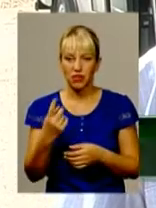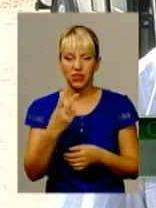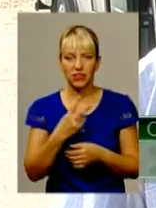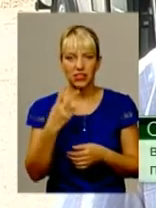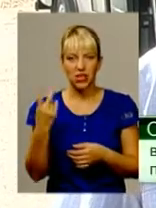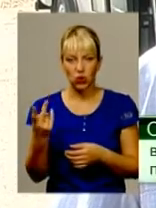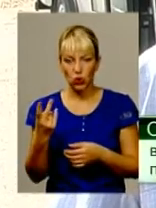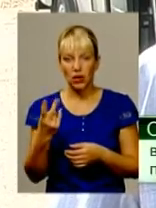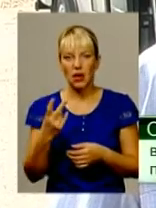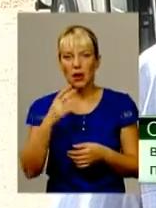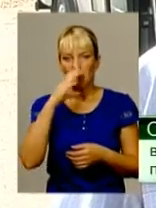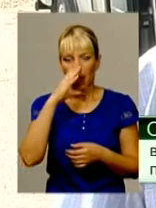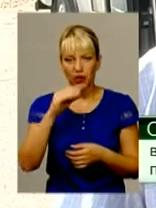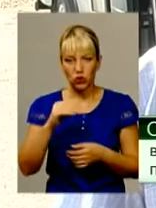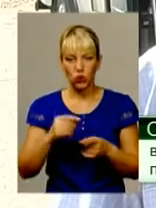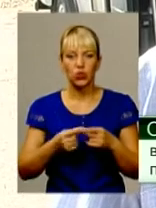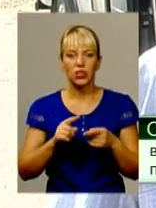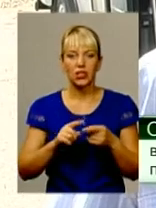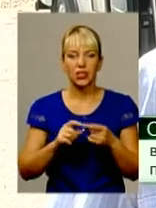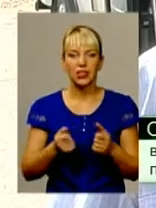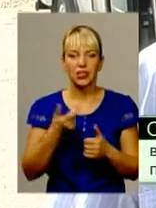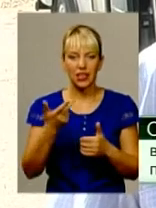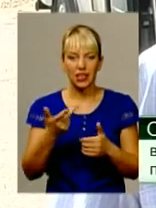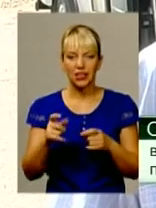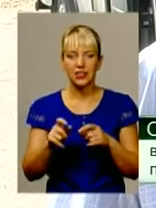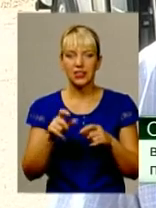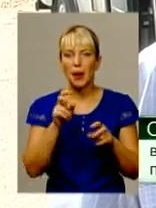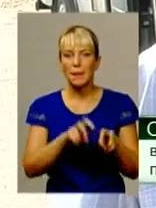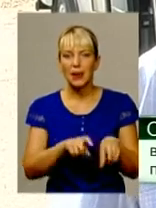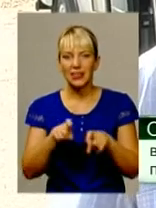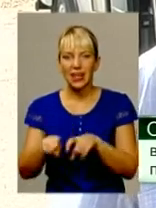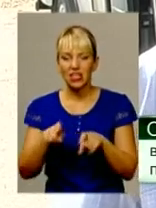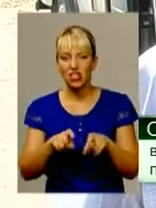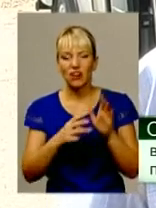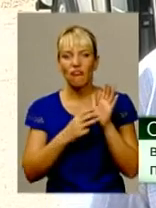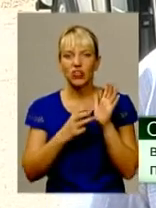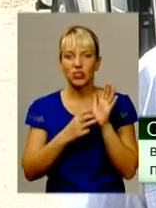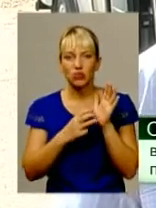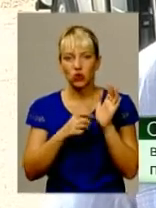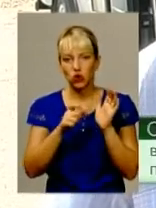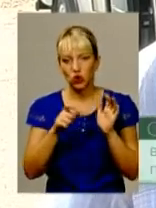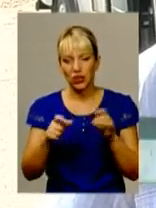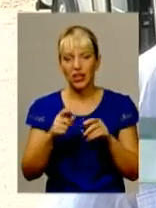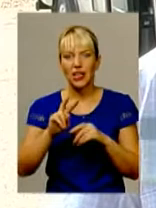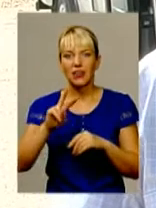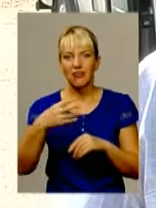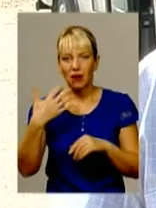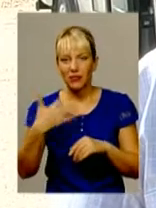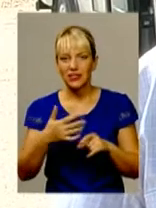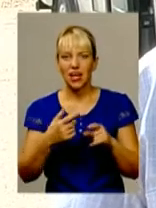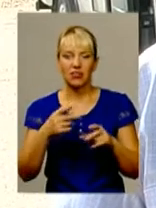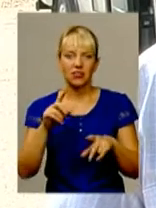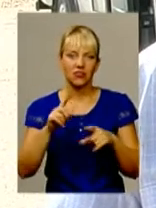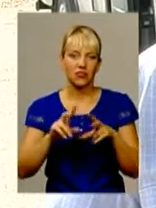кількість пасажирів за день – 800 пасажирів. Візьміть по 2,50 – це буде на сьогоднішній день 2